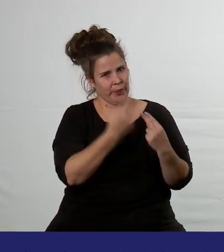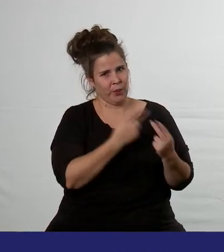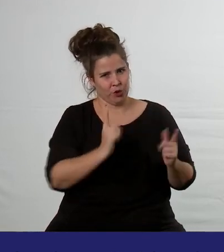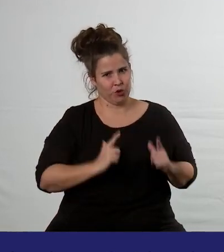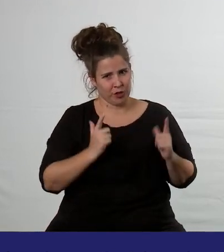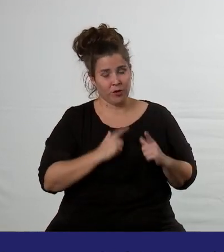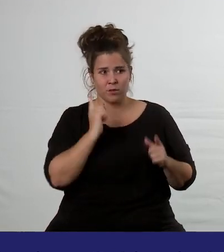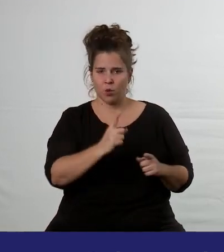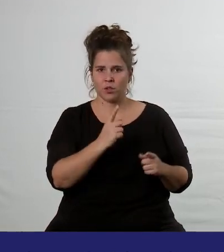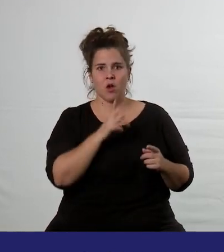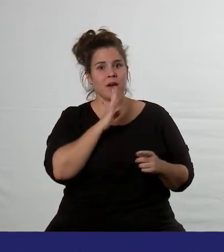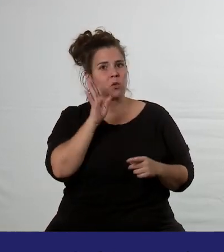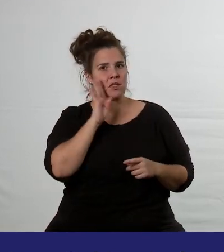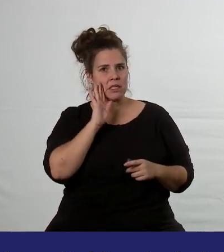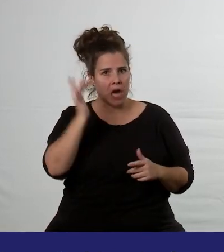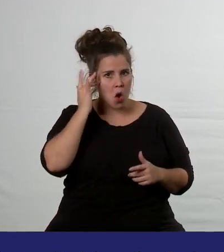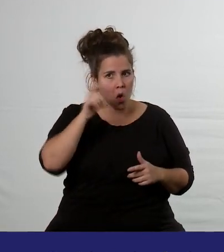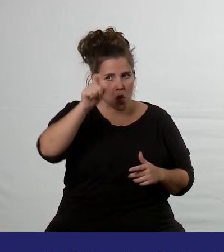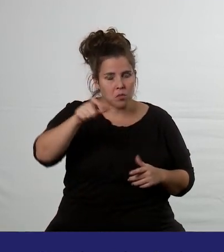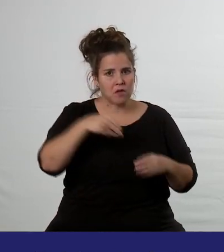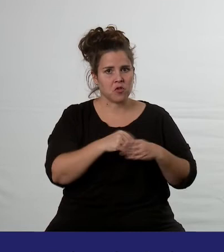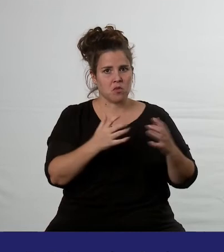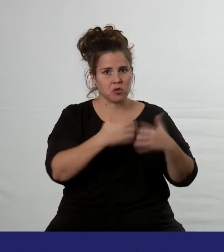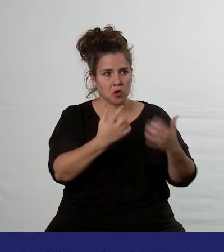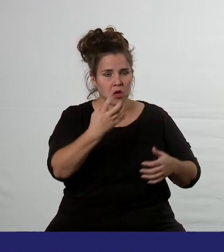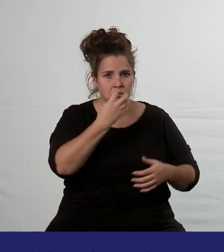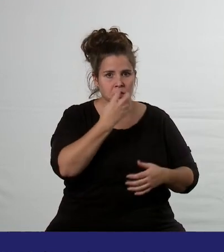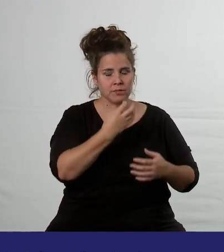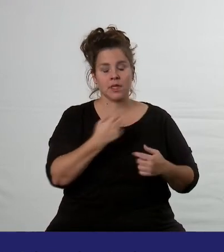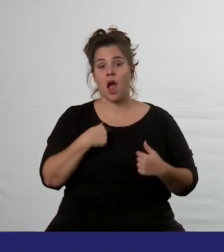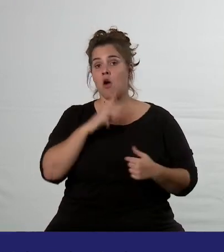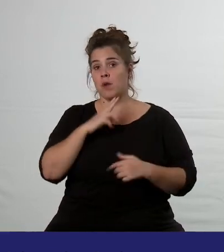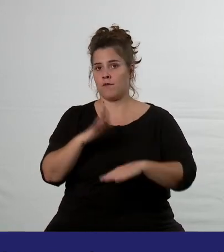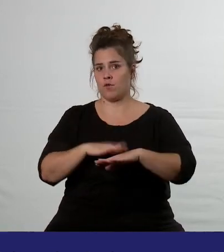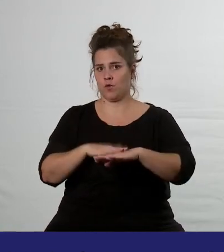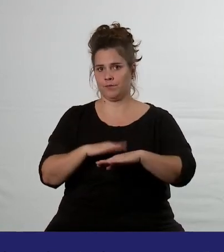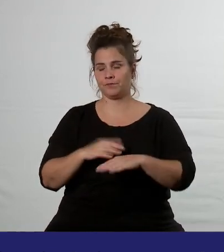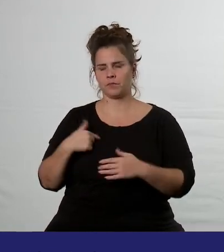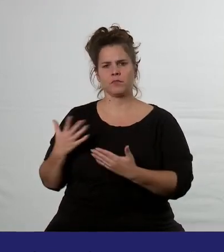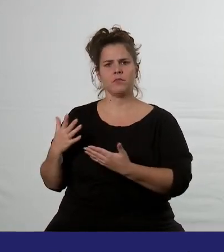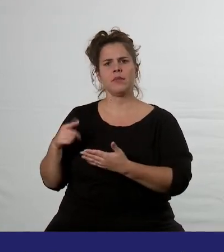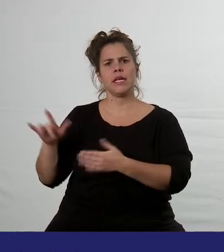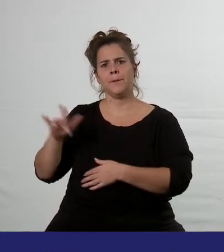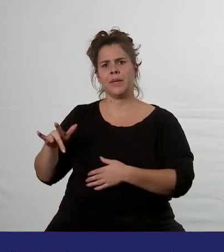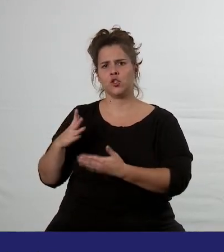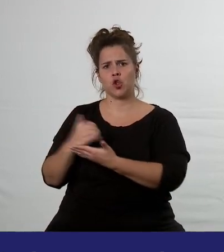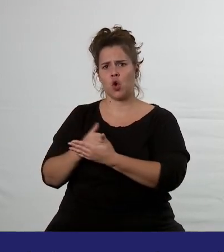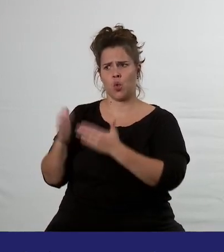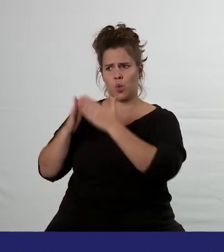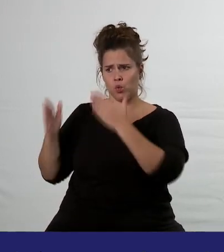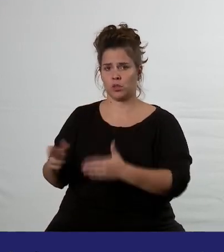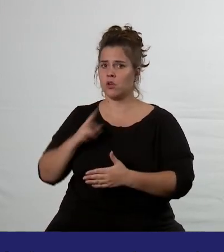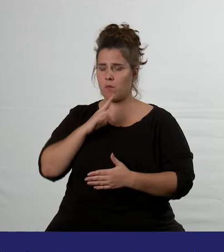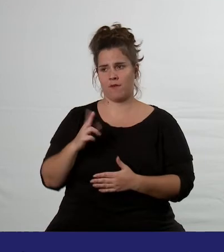základních životních funkcí složitými stroji. Já můžu s klidem v duši říct, že u nás takovou péči dostávají